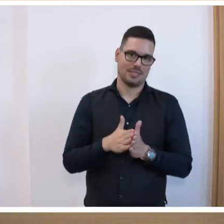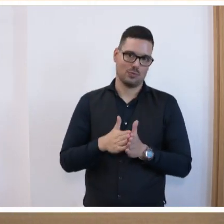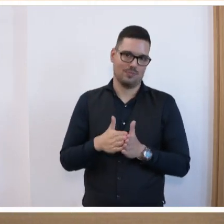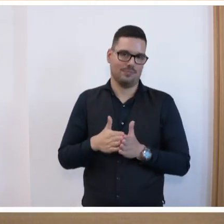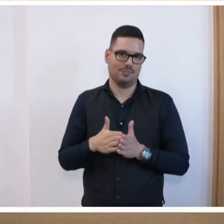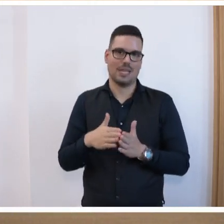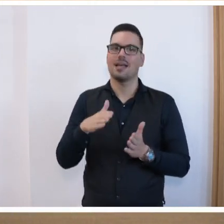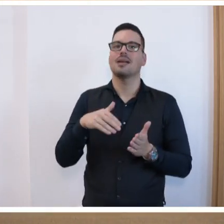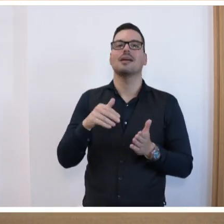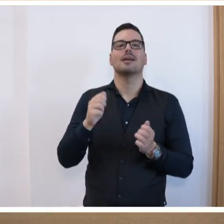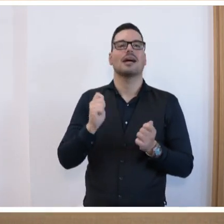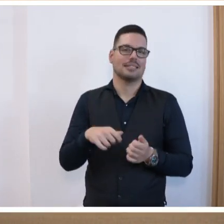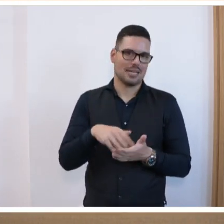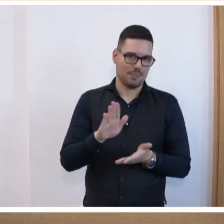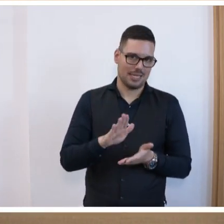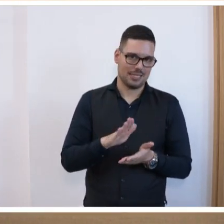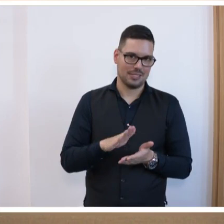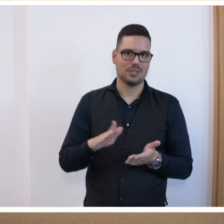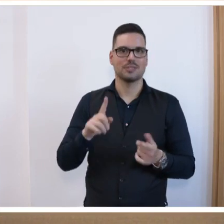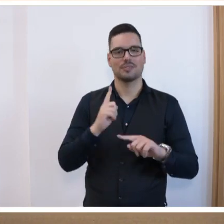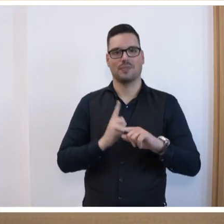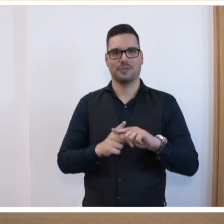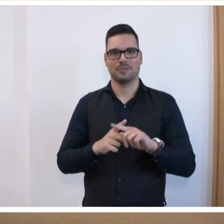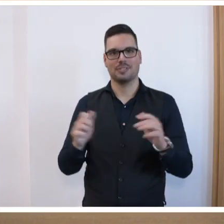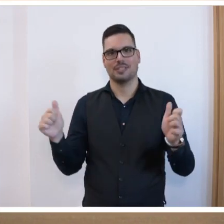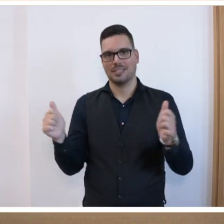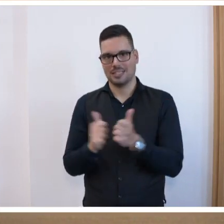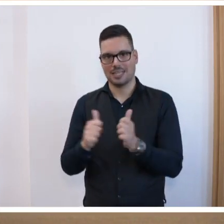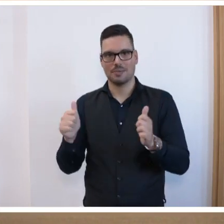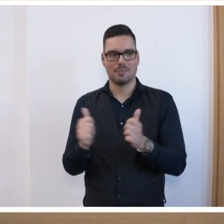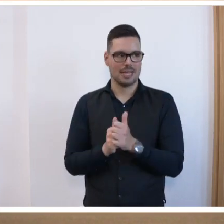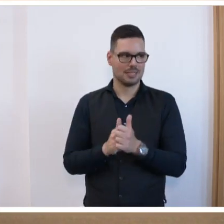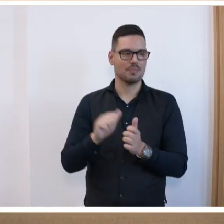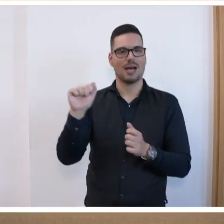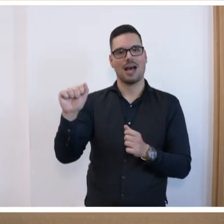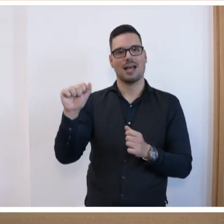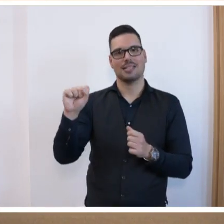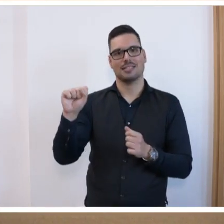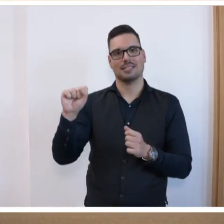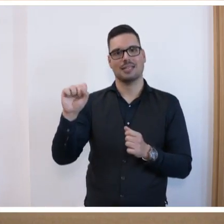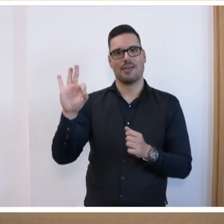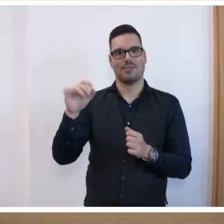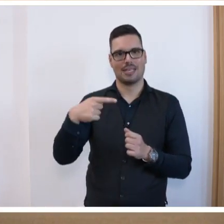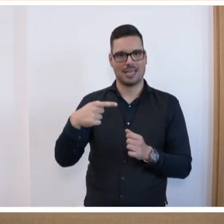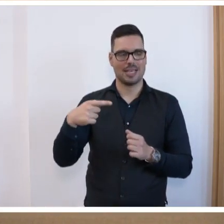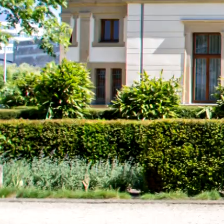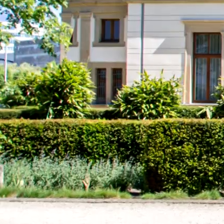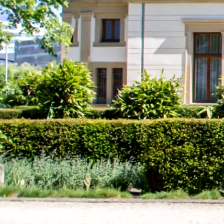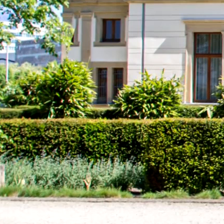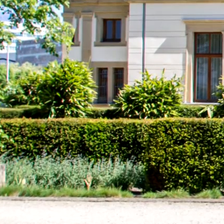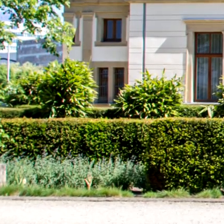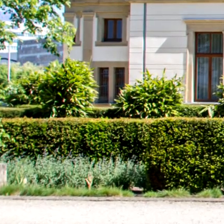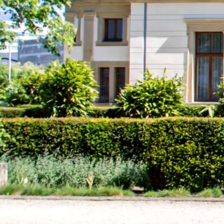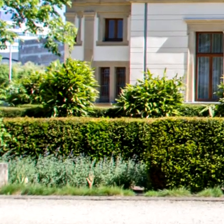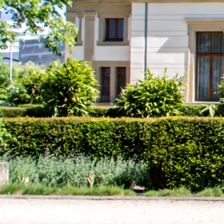lehnen den Antrag ab und werden gemeinsam weiter im ASFG-Ausschuss das Ganze erarbeiten. Danke